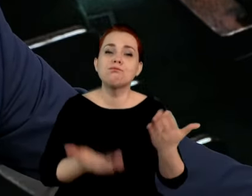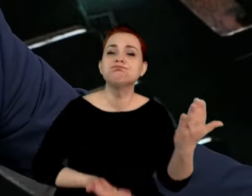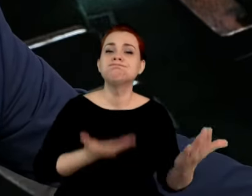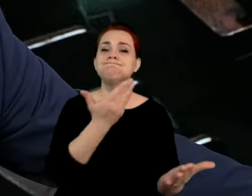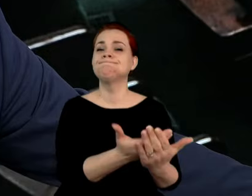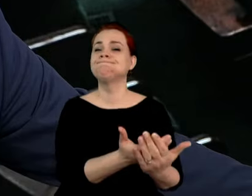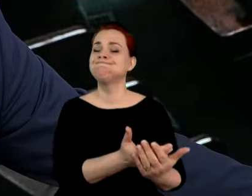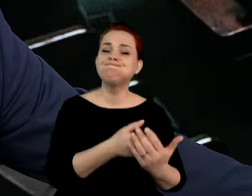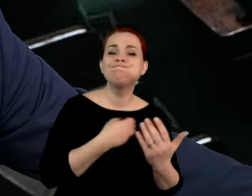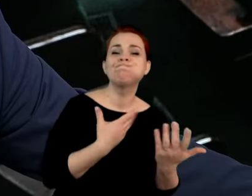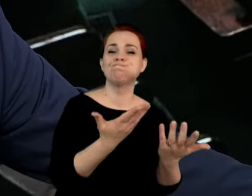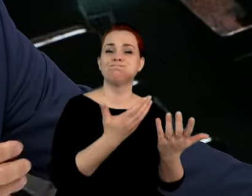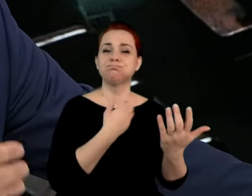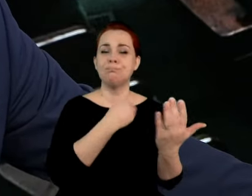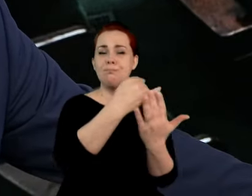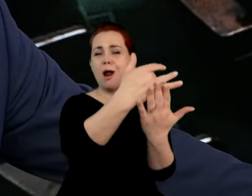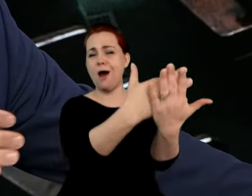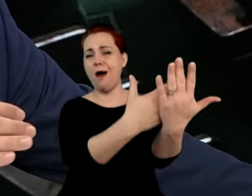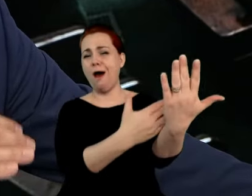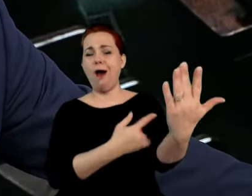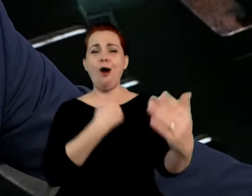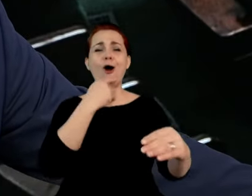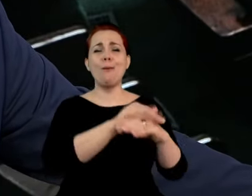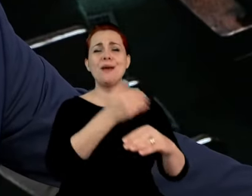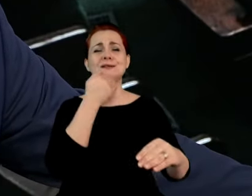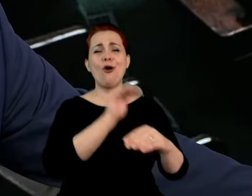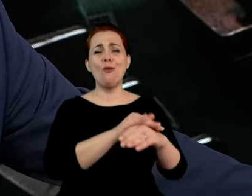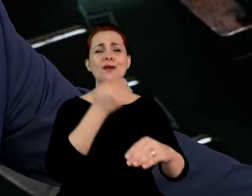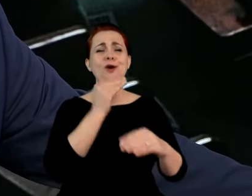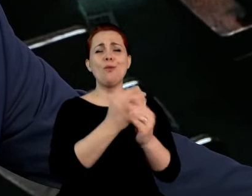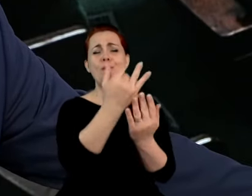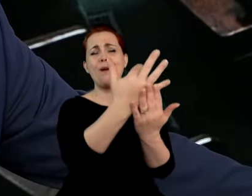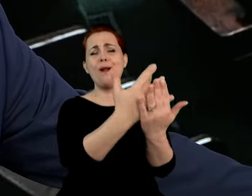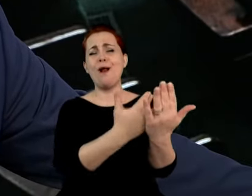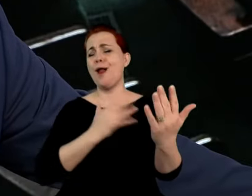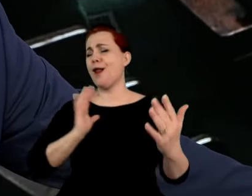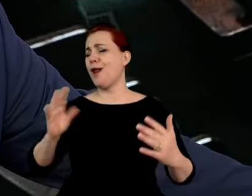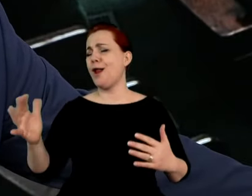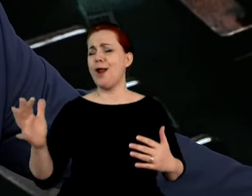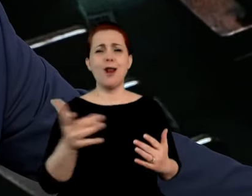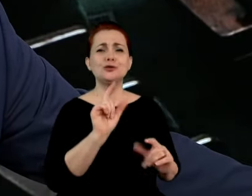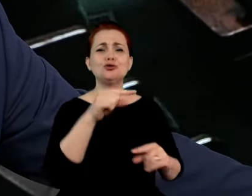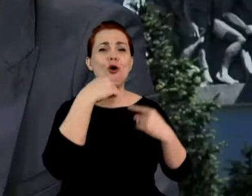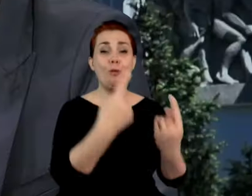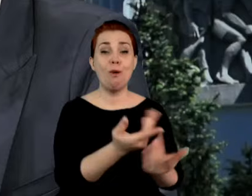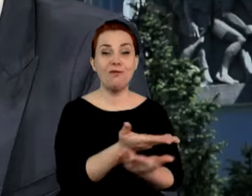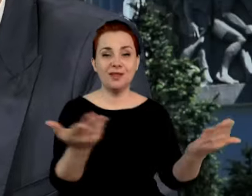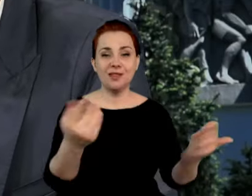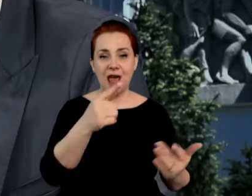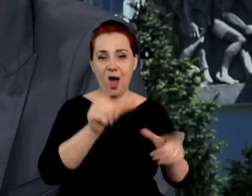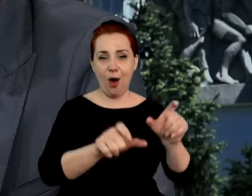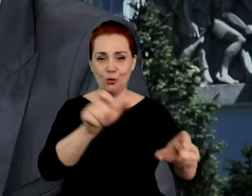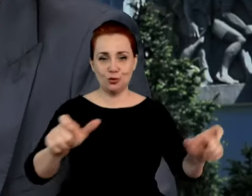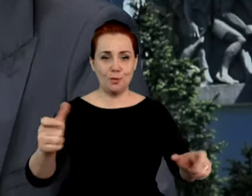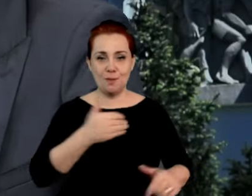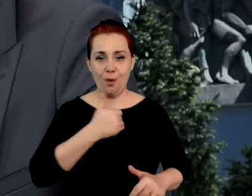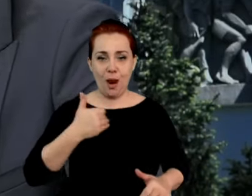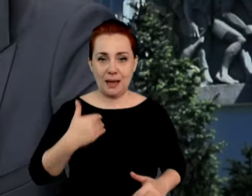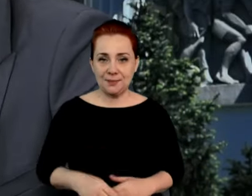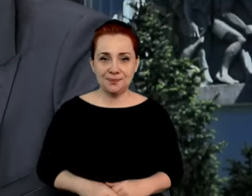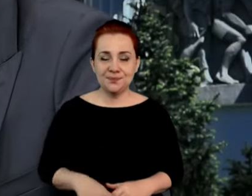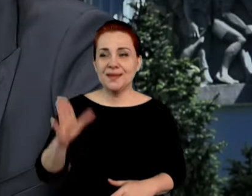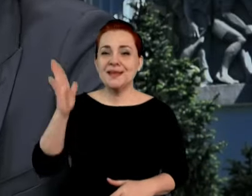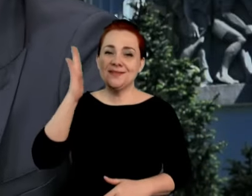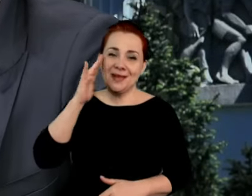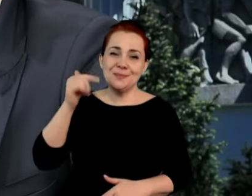będzie takie jubasa, którą nam, Polakom, zaproponujecie w tej kampanii? Nie wiem, wiem, że takie, że tak powiem, smaczne